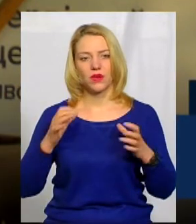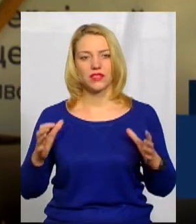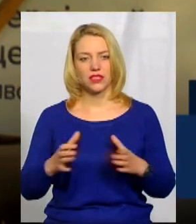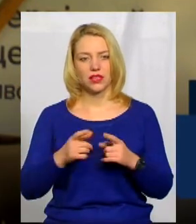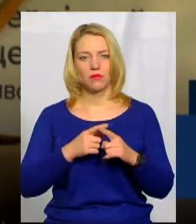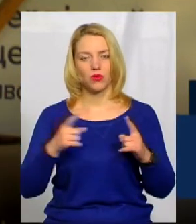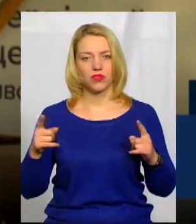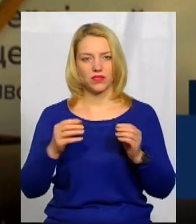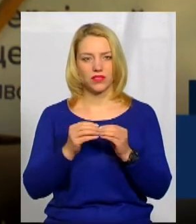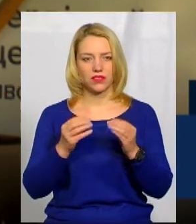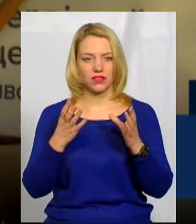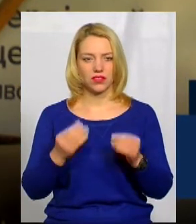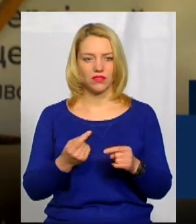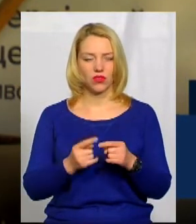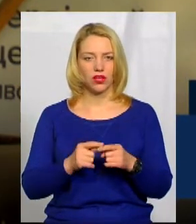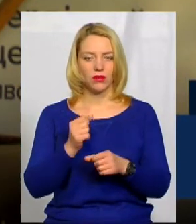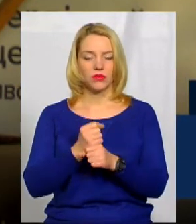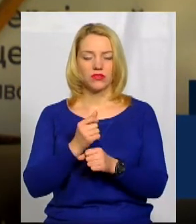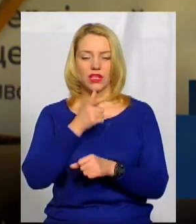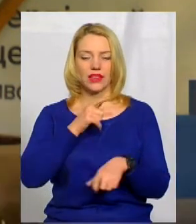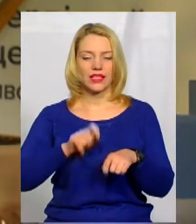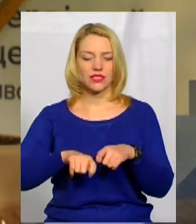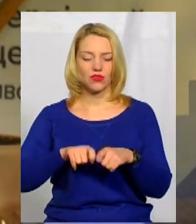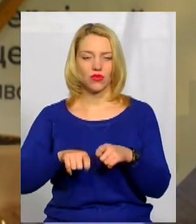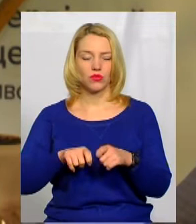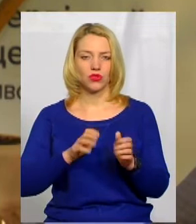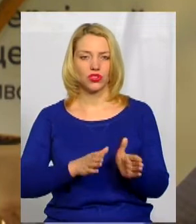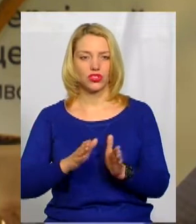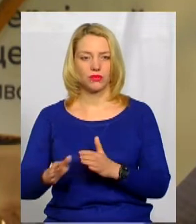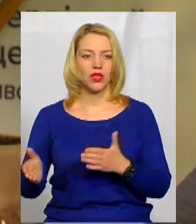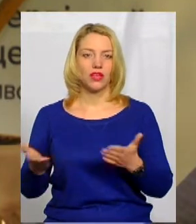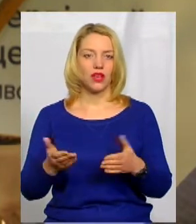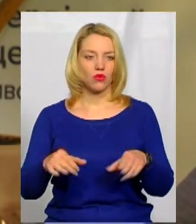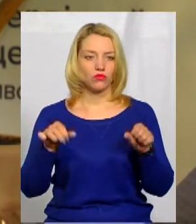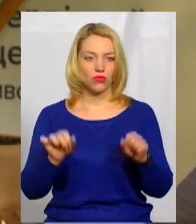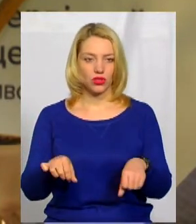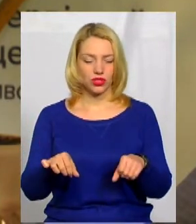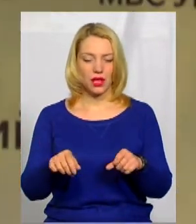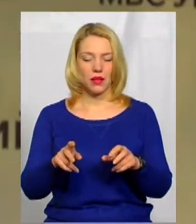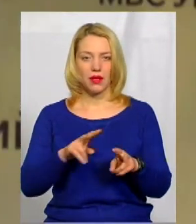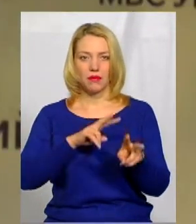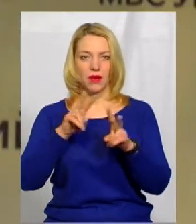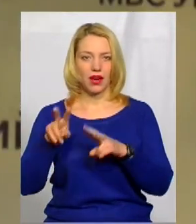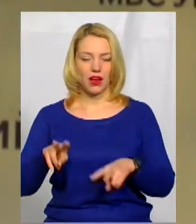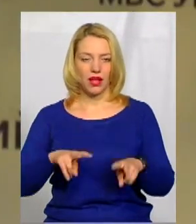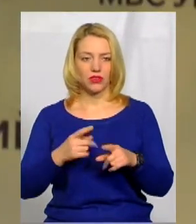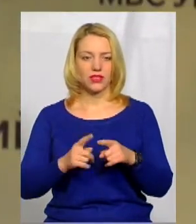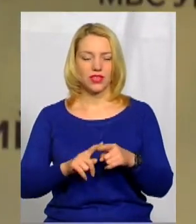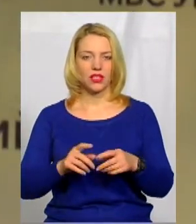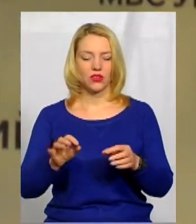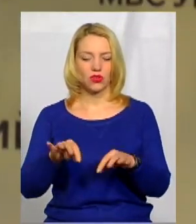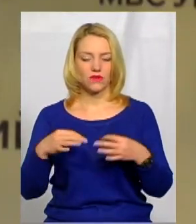протягом 10 днів, вона зараз працює в тестовому режимі, в яку можна переглянути. Це дозволяє